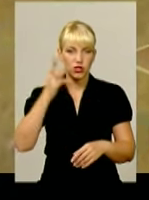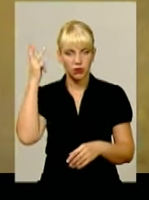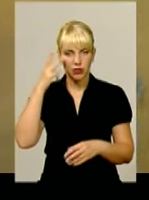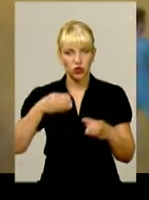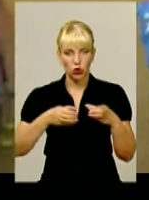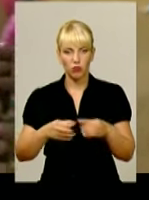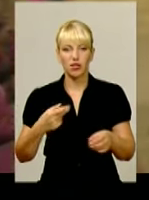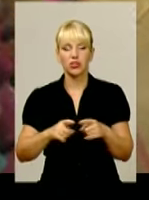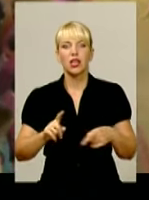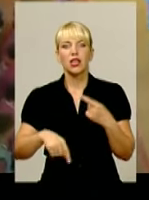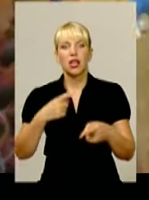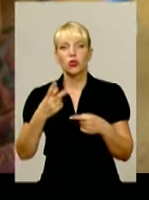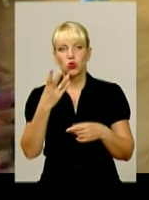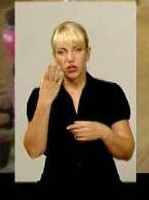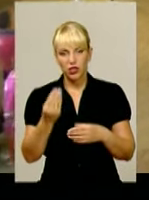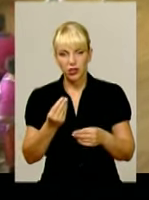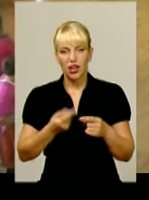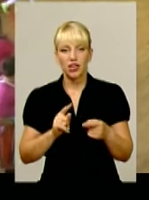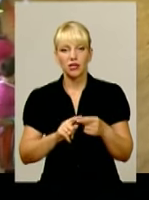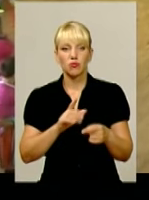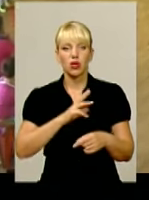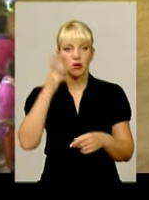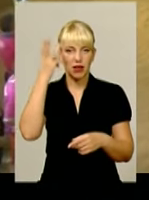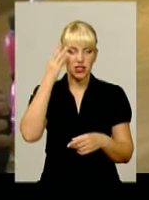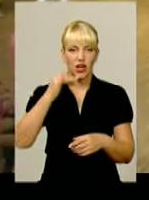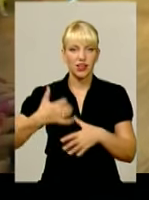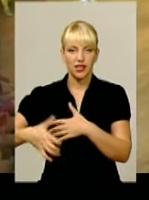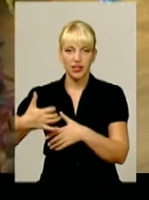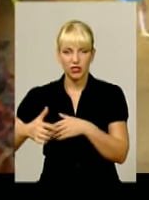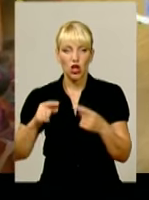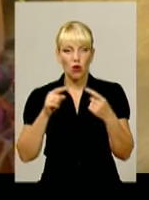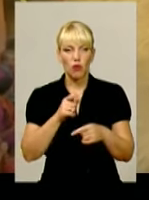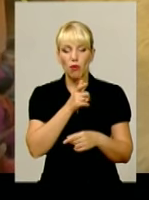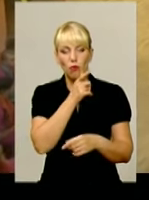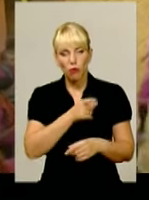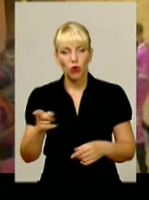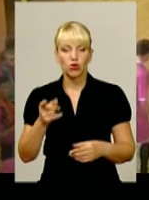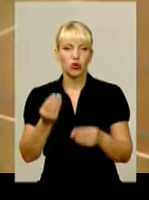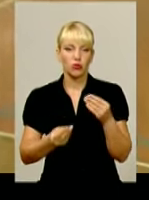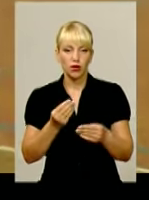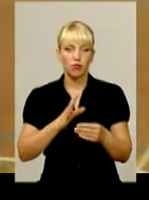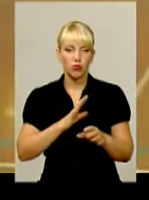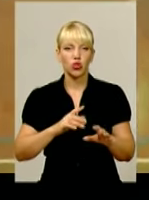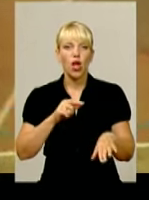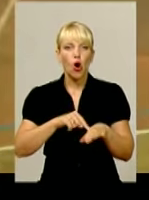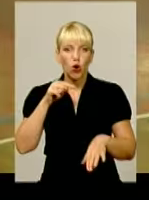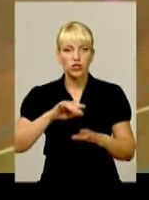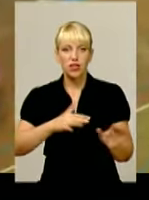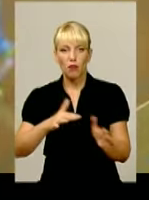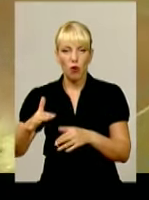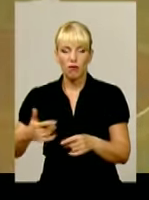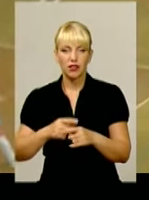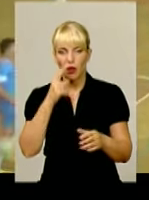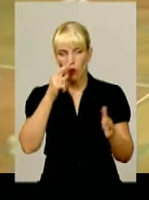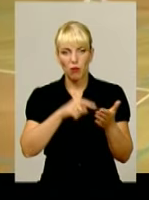змагальний день розпочали «Хмельницький спортлідер плюс» та «Херсонський продексим». Протягом гри суперники створювали гострі ігрові моменти. Та поцілити м'ячем у